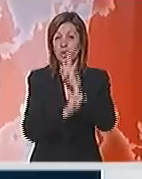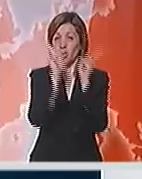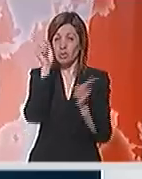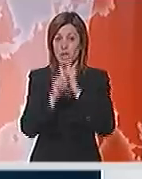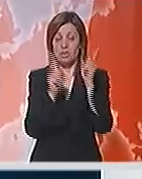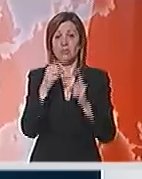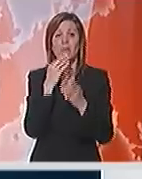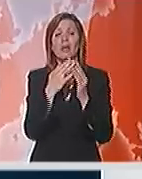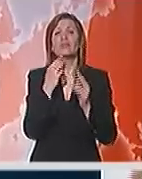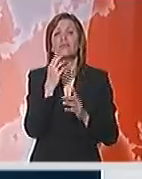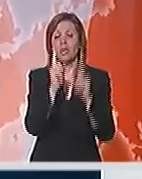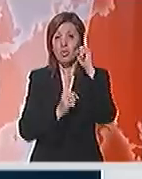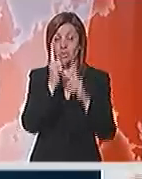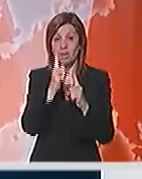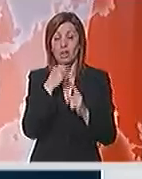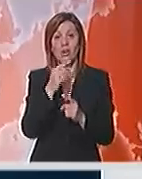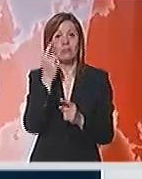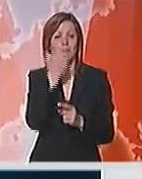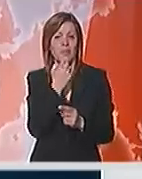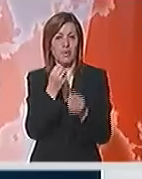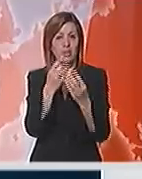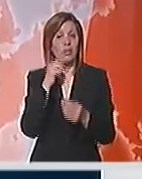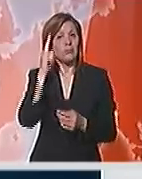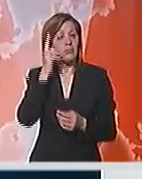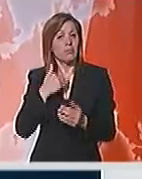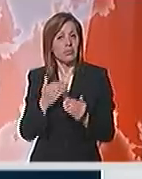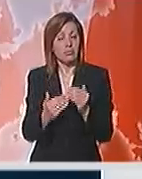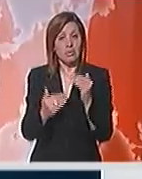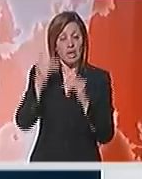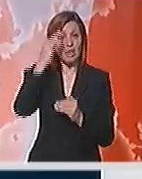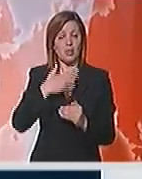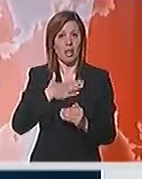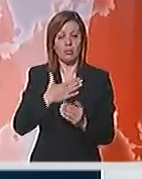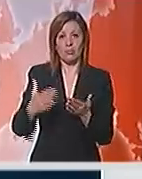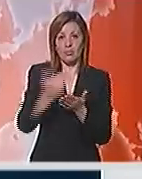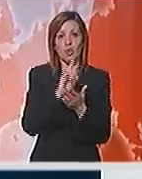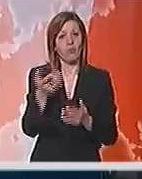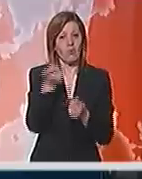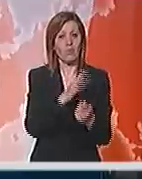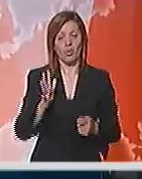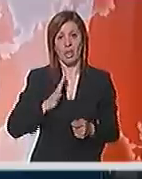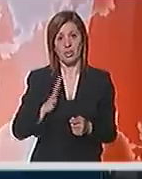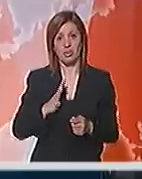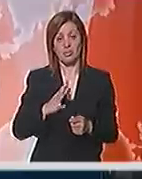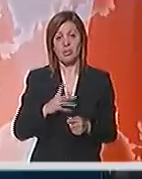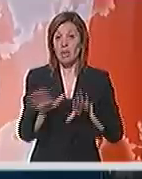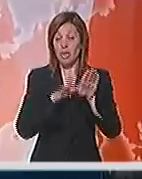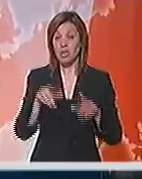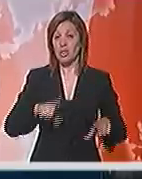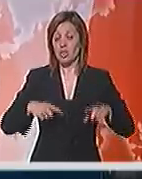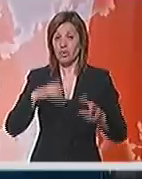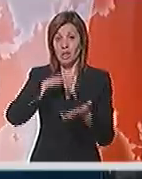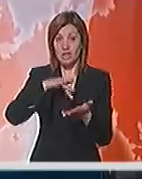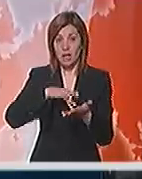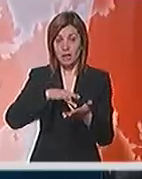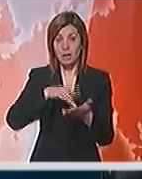granu koja značajno učestvuju u rastu naše brutno nacionalne dohodka dovesti opastnosti. Ministar životne sredine i